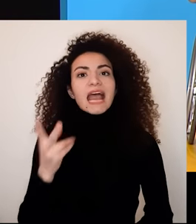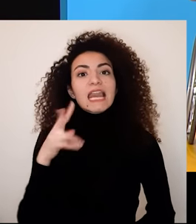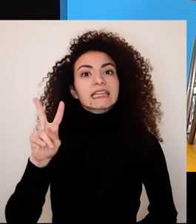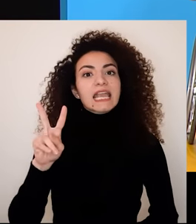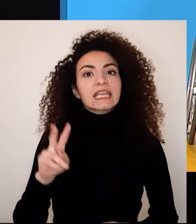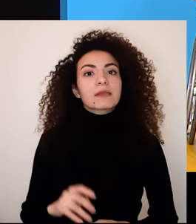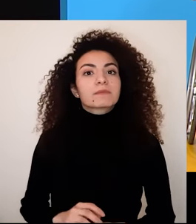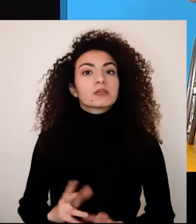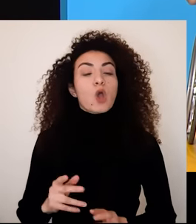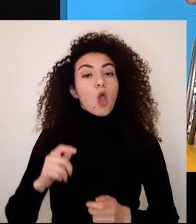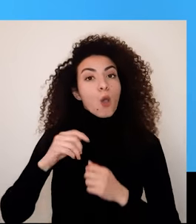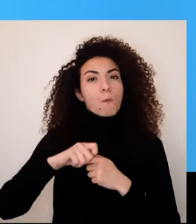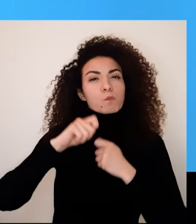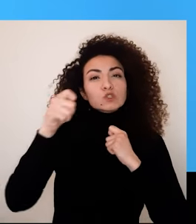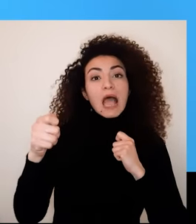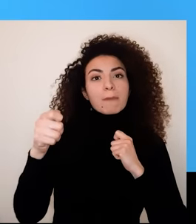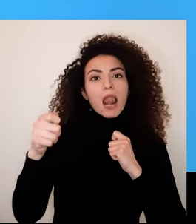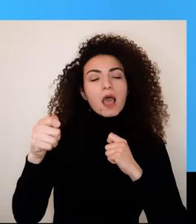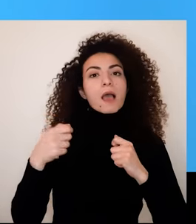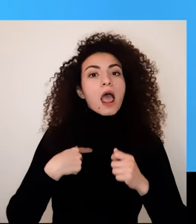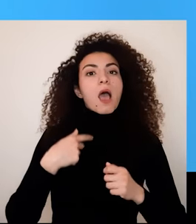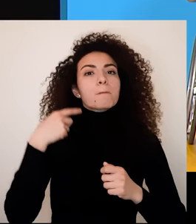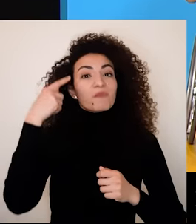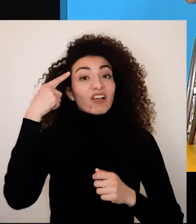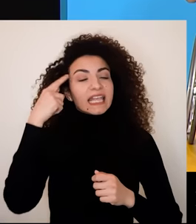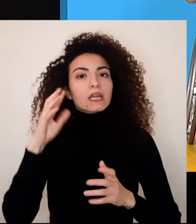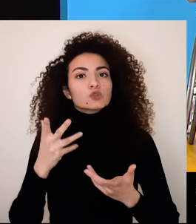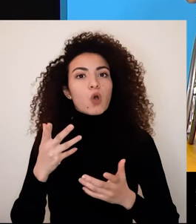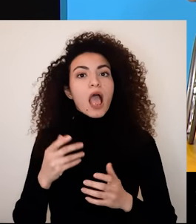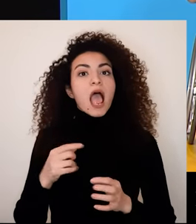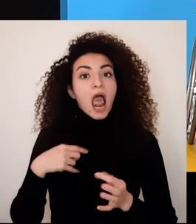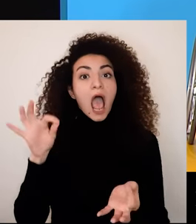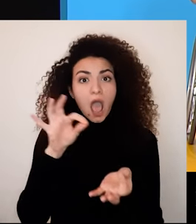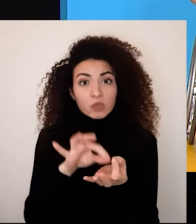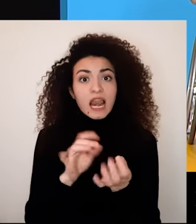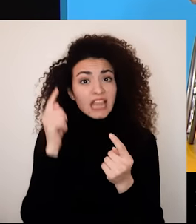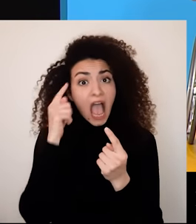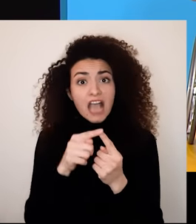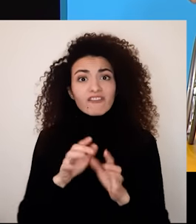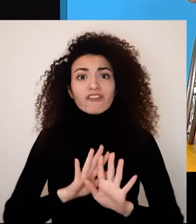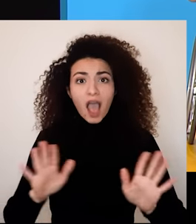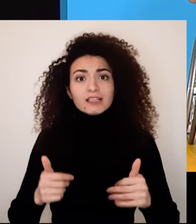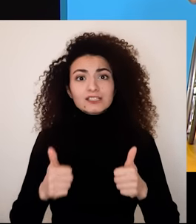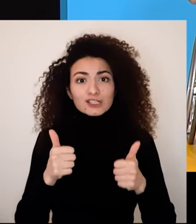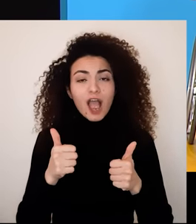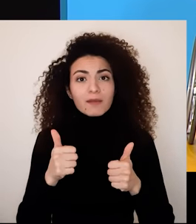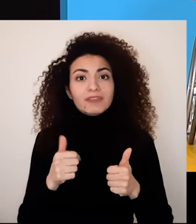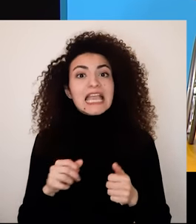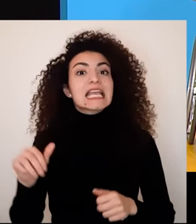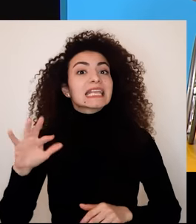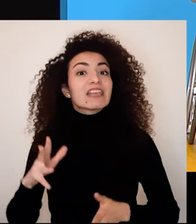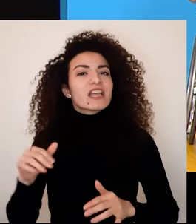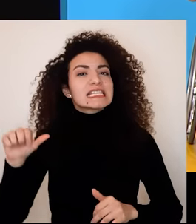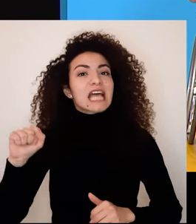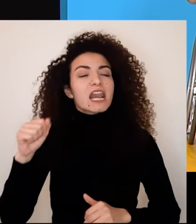فيها على مستوى الشخصي والمهني أما المرحلة التانية فتتم دائماً من نافذة المستقبل وكأنه الهدف الموجود قد